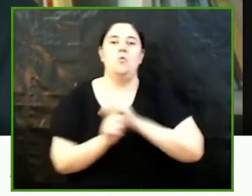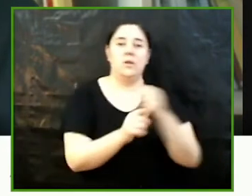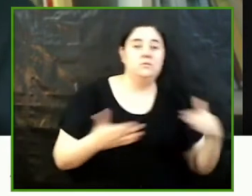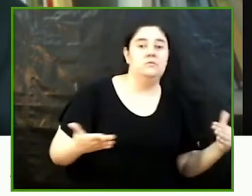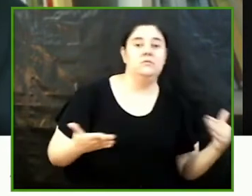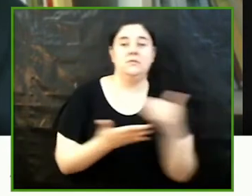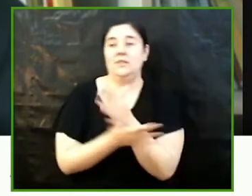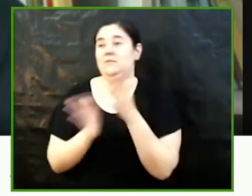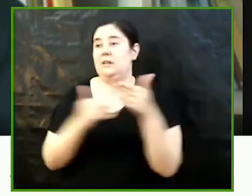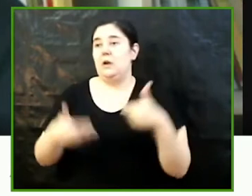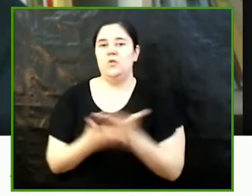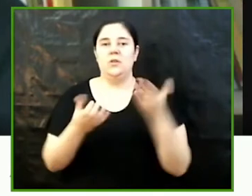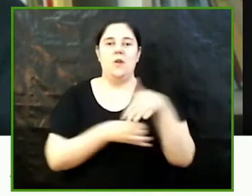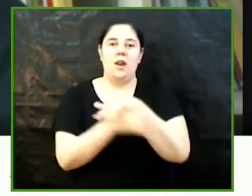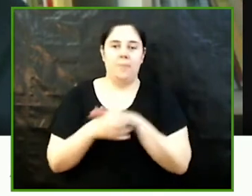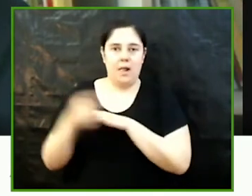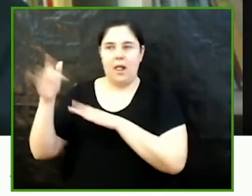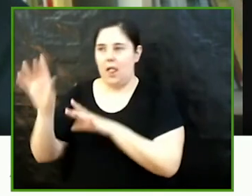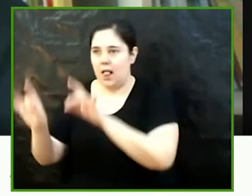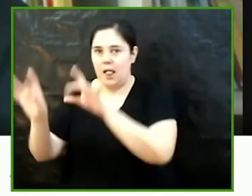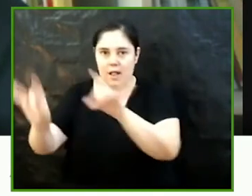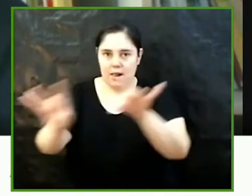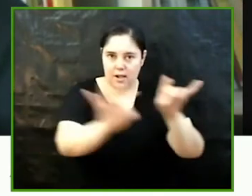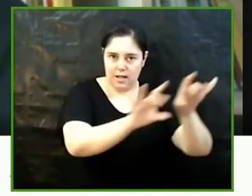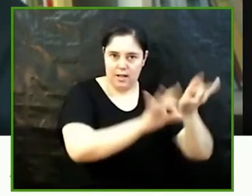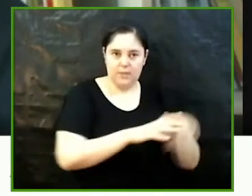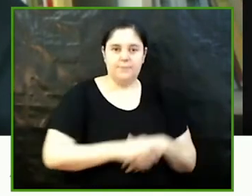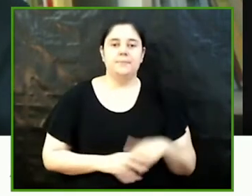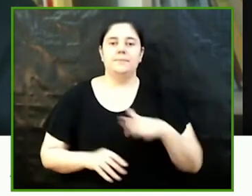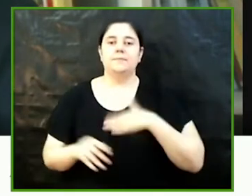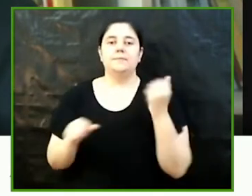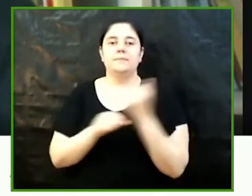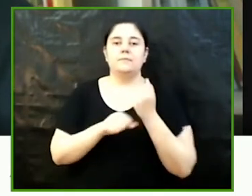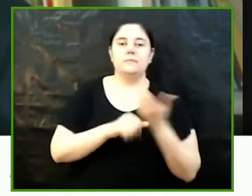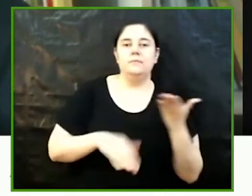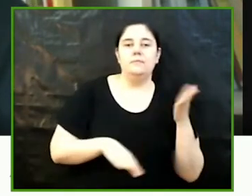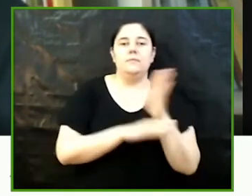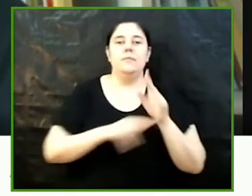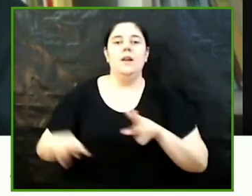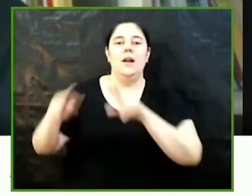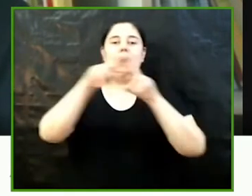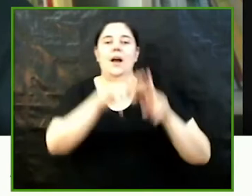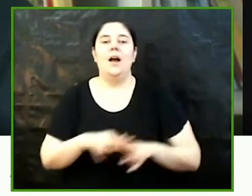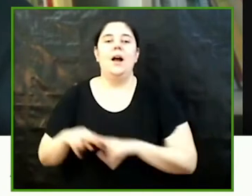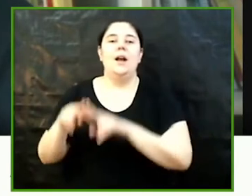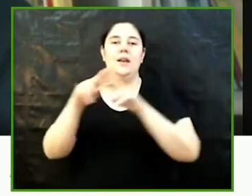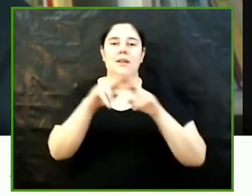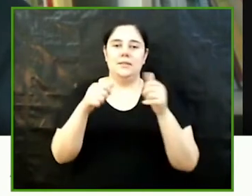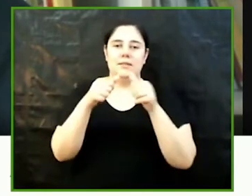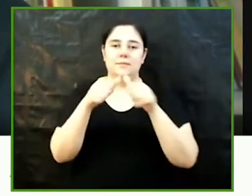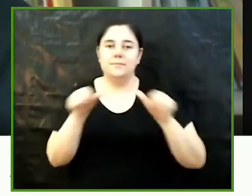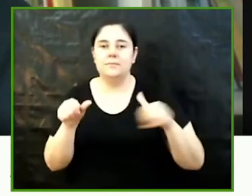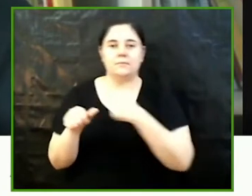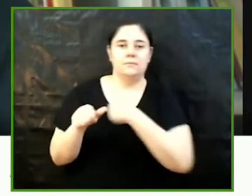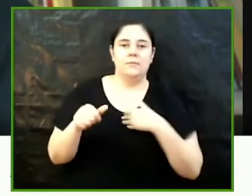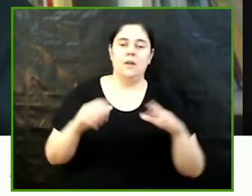disciplines de manera molt breu explicar que el meu treball proposa una anàlisi de l'arquetip de feminitat que el personatge d